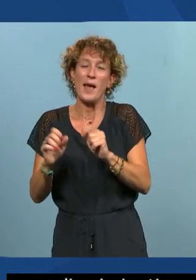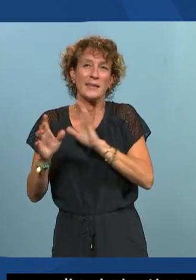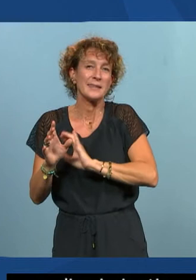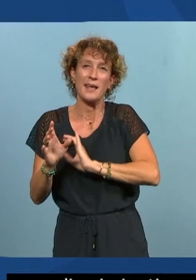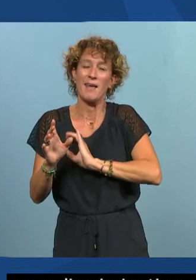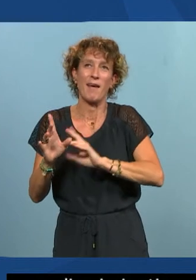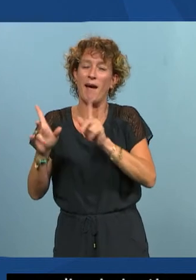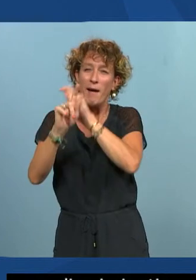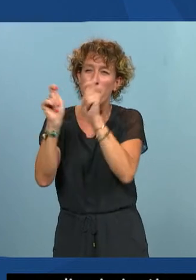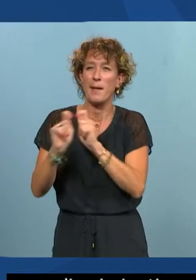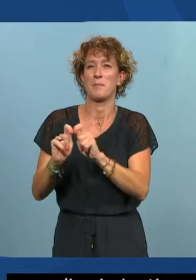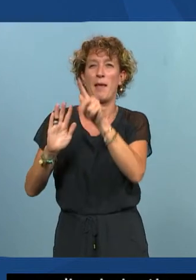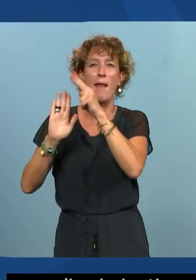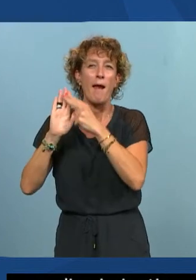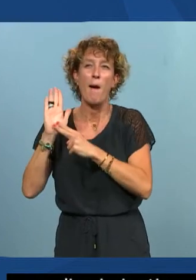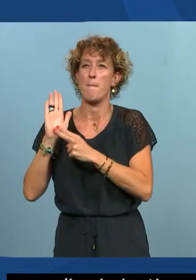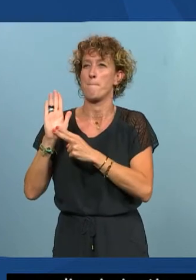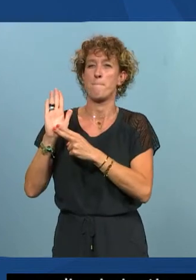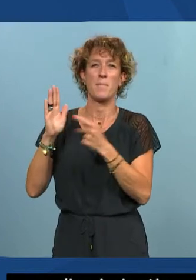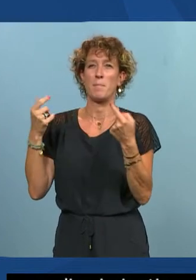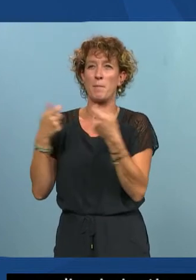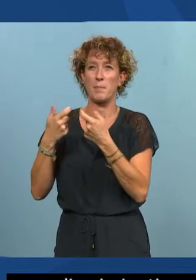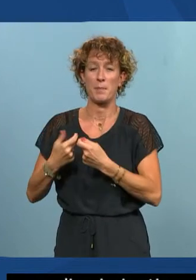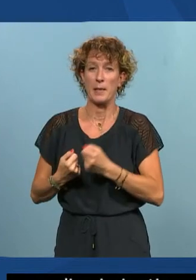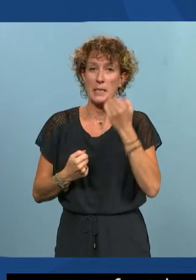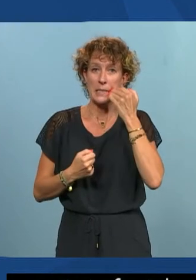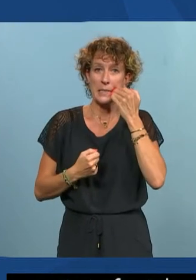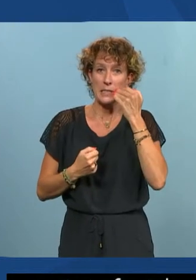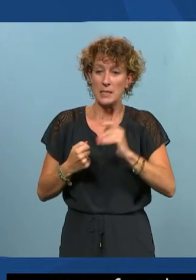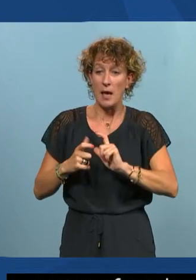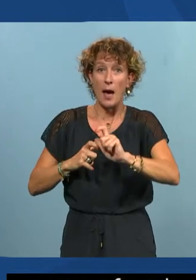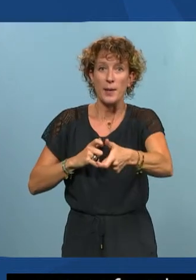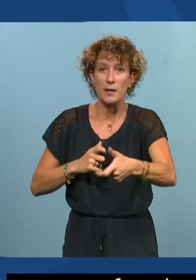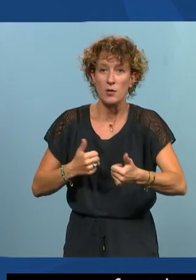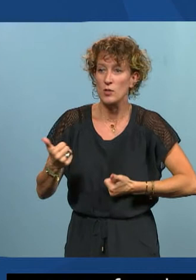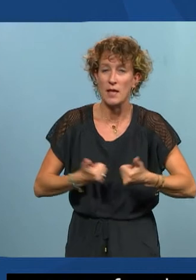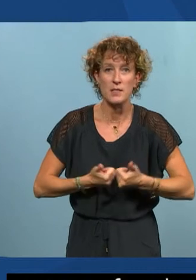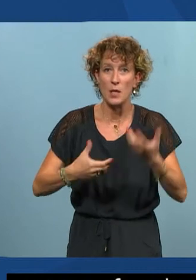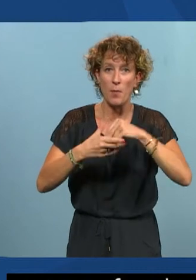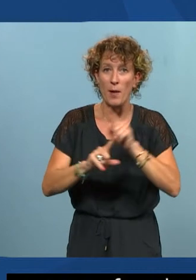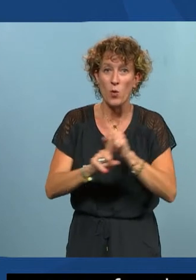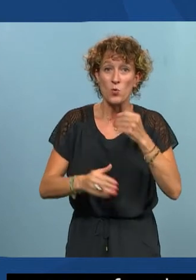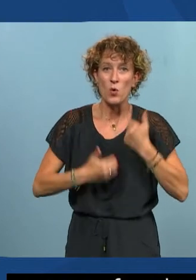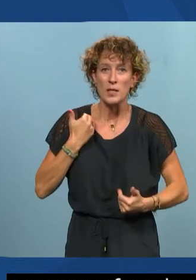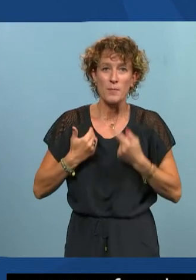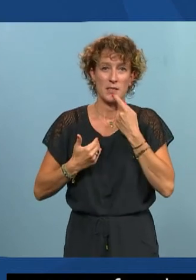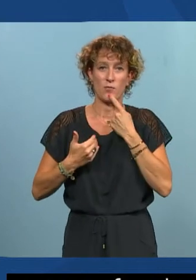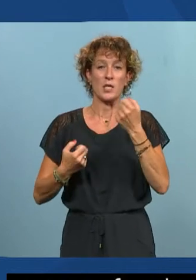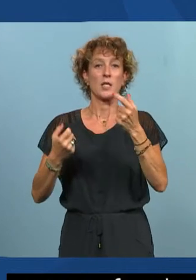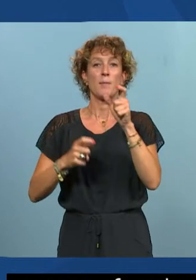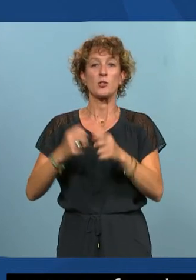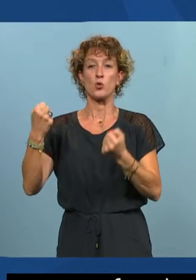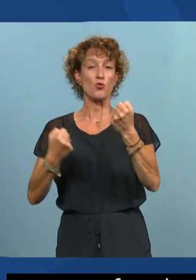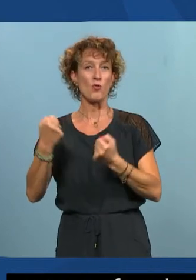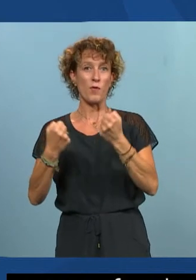possible des normes si derrière notre service ne prend pas en compte dans son ensemble la prise en compte du handicap en l'occurrence ici d'avoir des chauffeurs qui sont formés